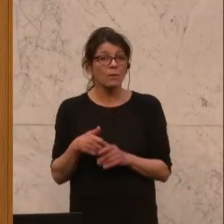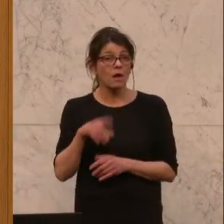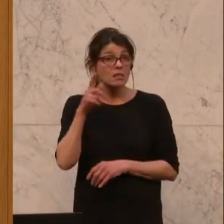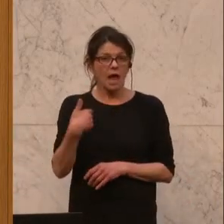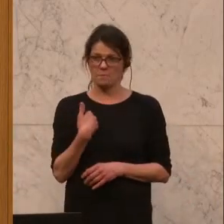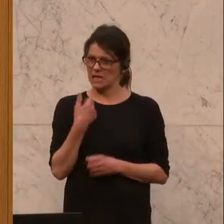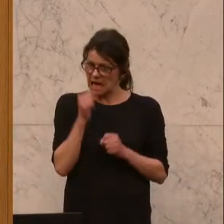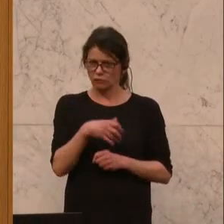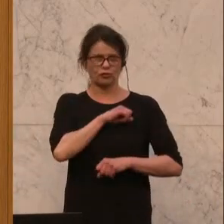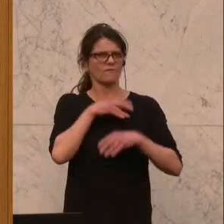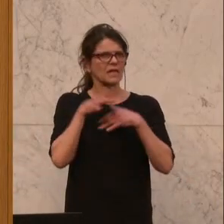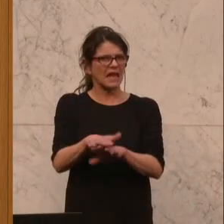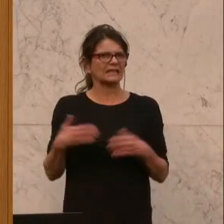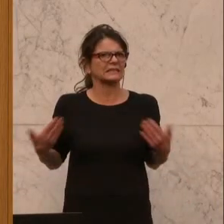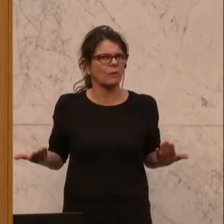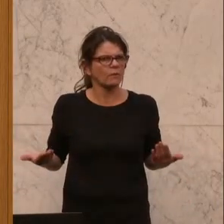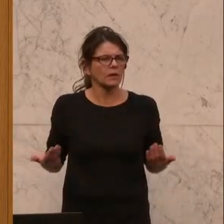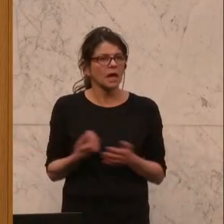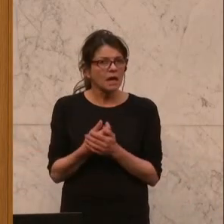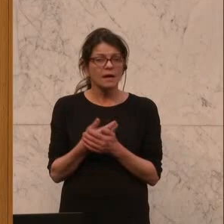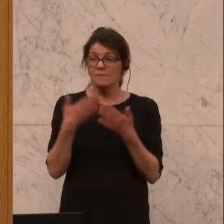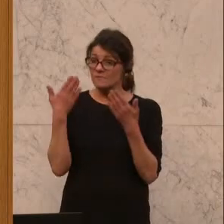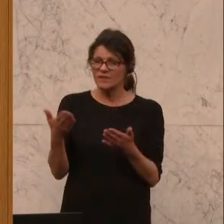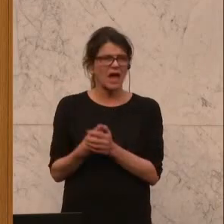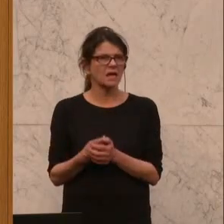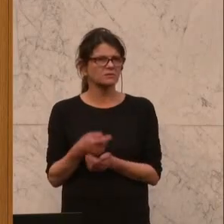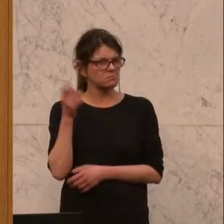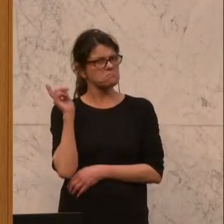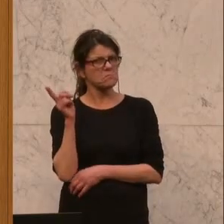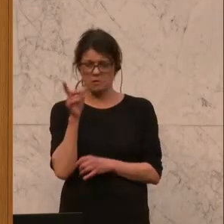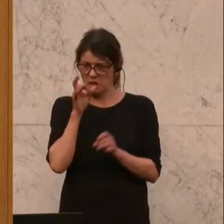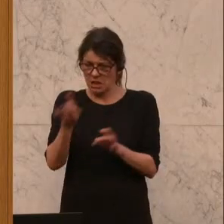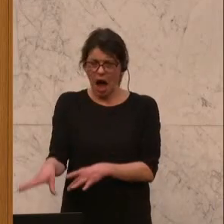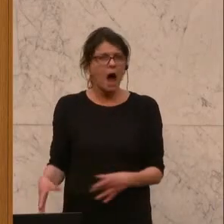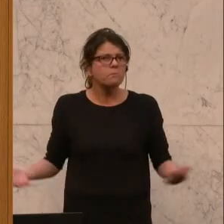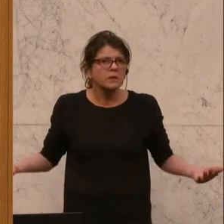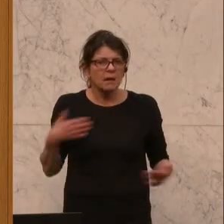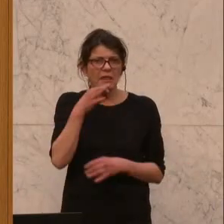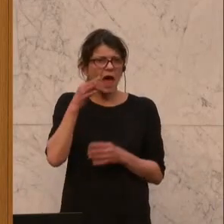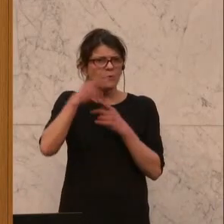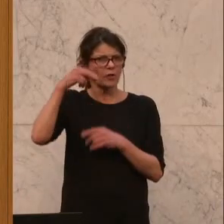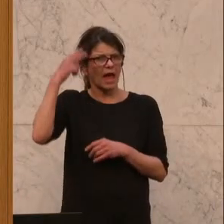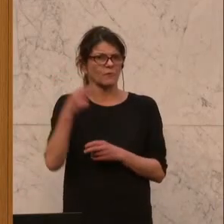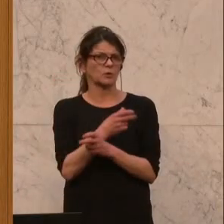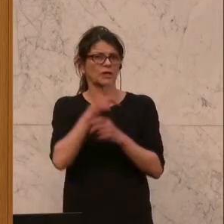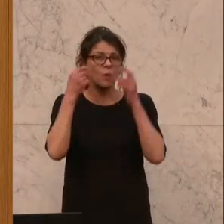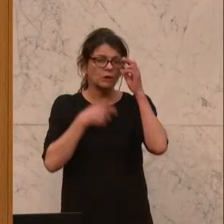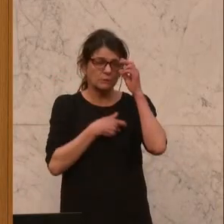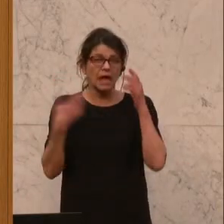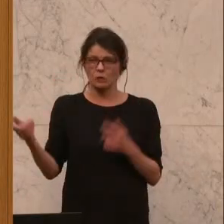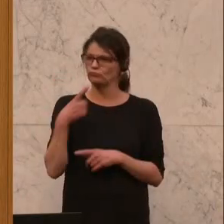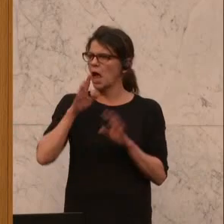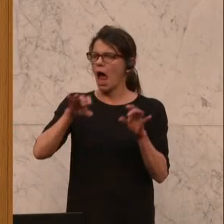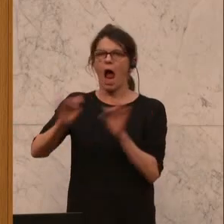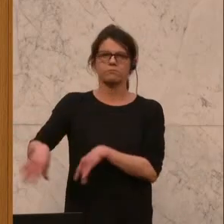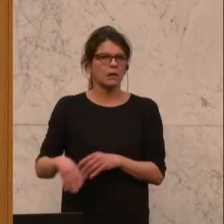überhaupt Integration möglich zu machen. Und davon gehen Sie ab, meine Damen und Herren der österreichischen Volkspartei. Sie gehen